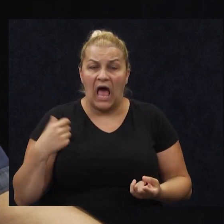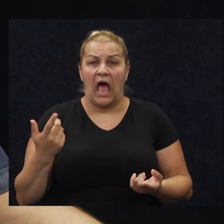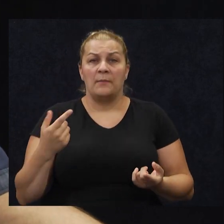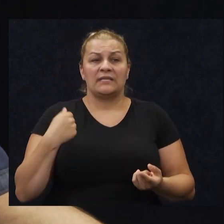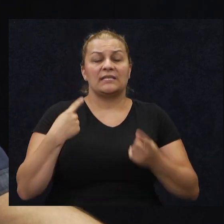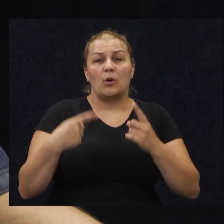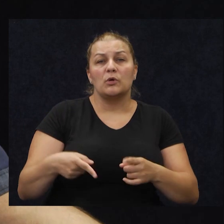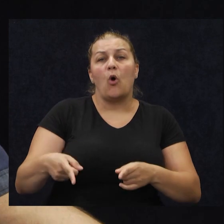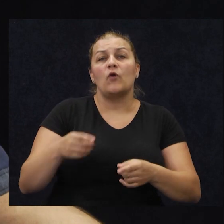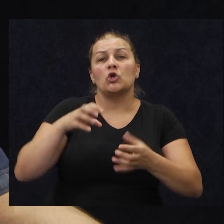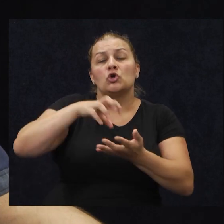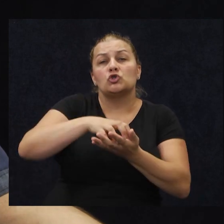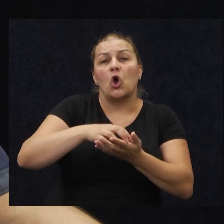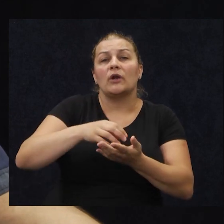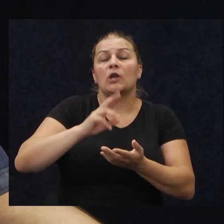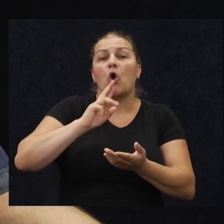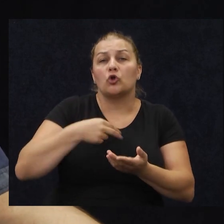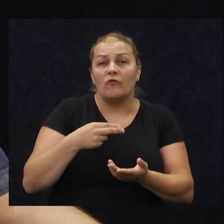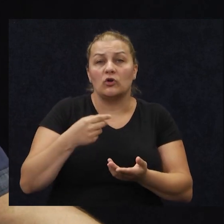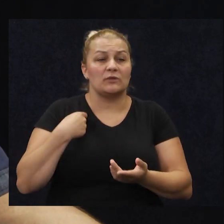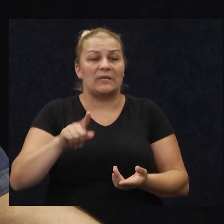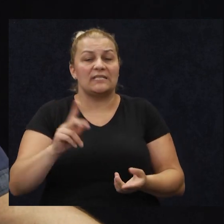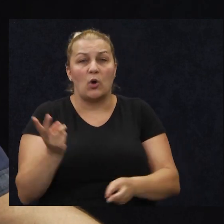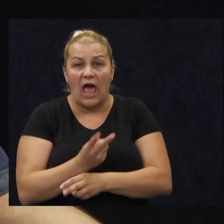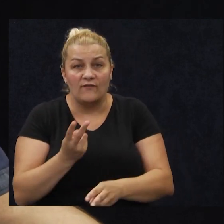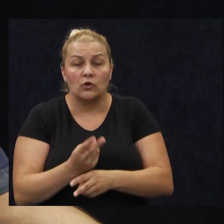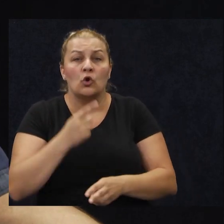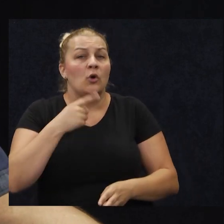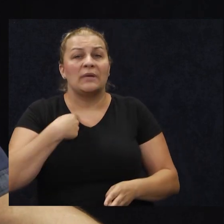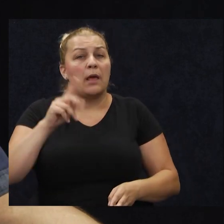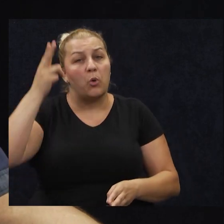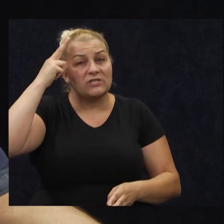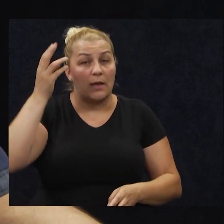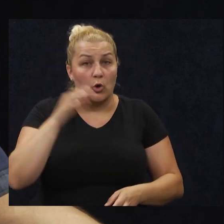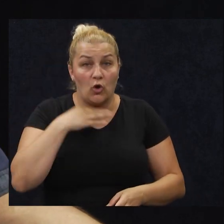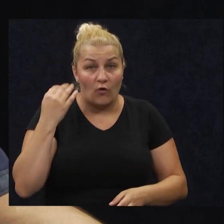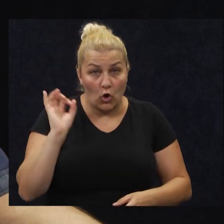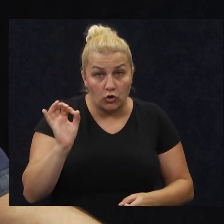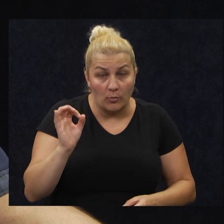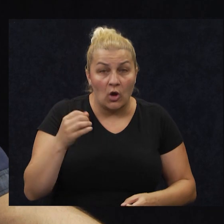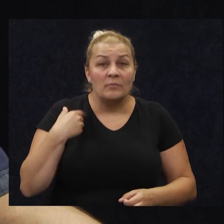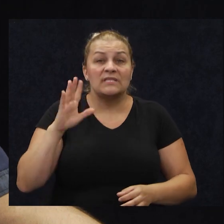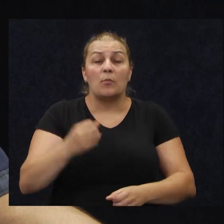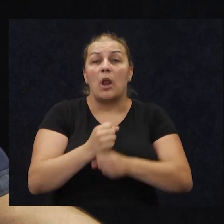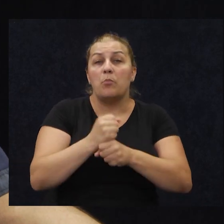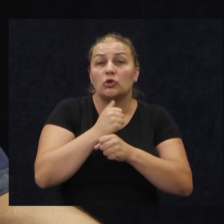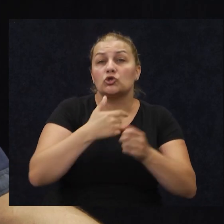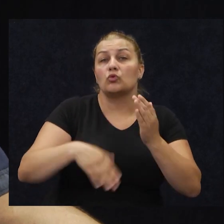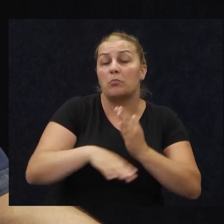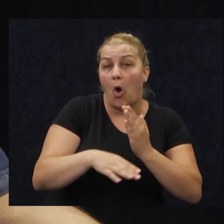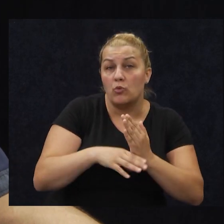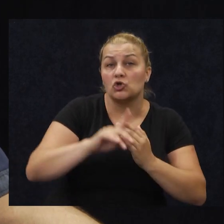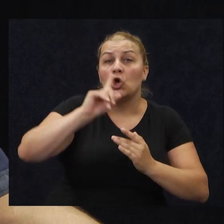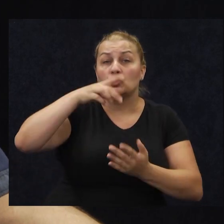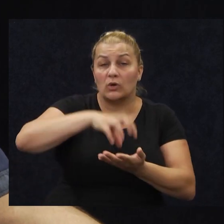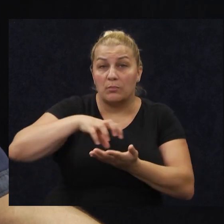u zoni odgovornosti, koja nije naša, na koju nismo naviknuti, koju ne poznajemo dovoljno dobro, uvijek smo imali podršku pomoć drugih postrojeba, mogli smo